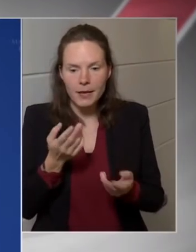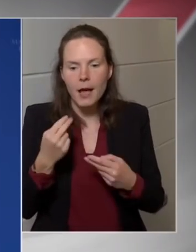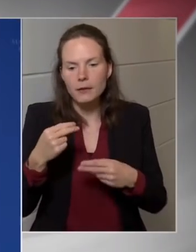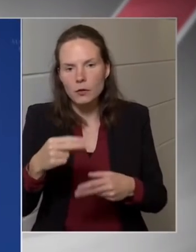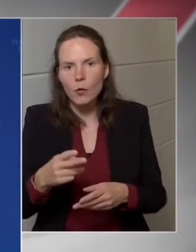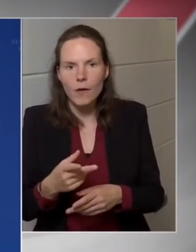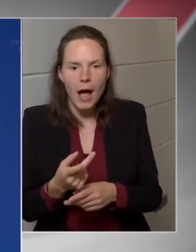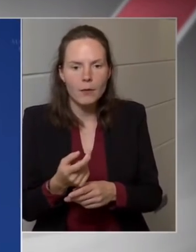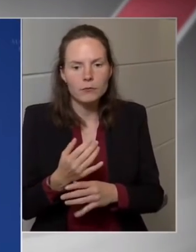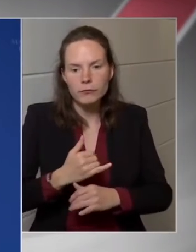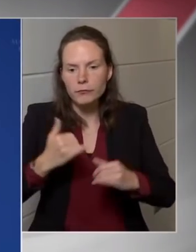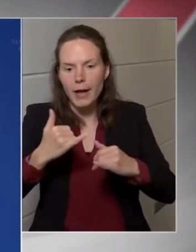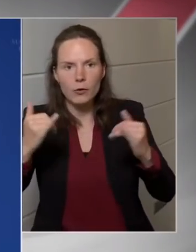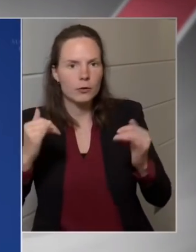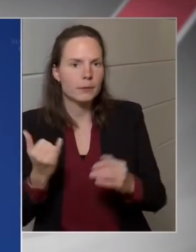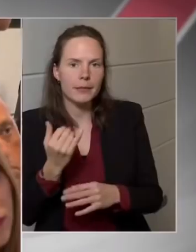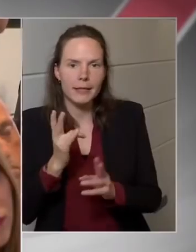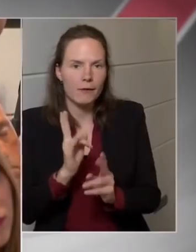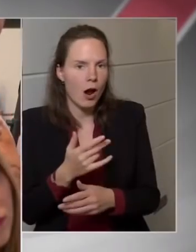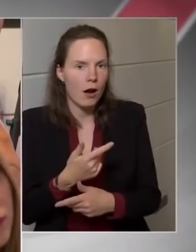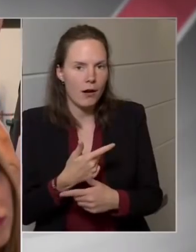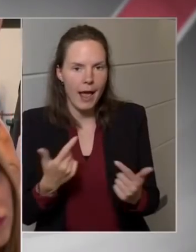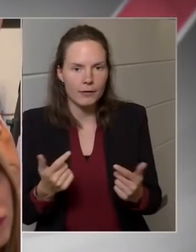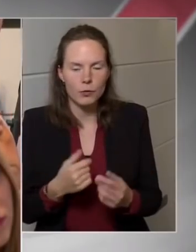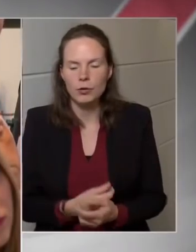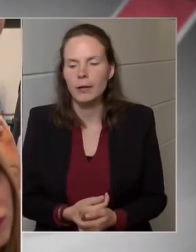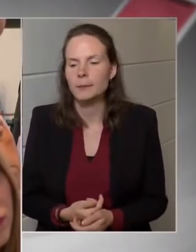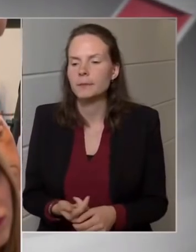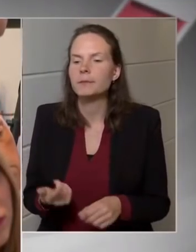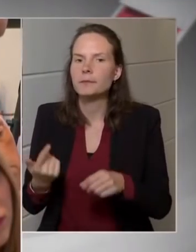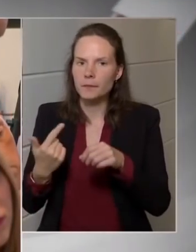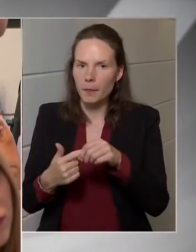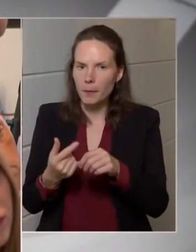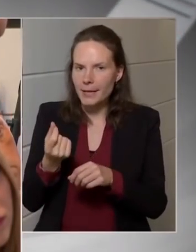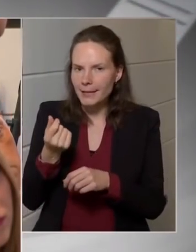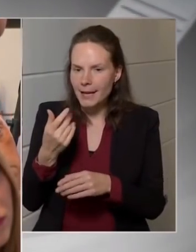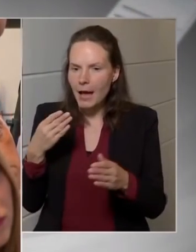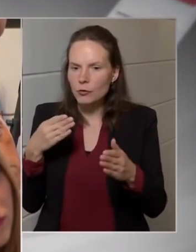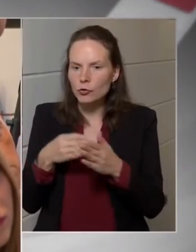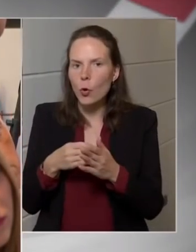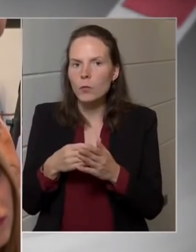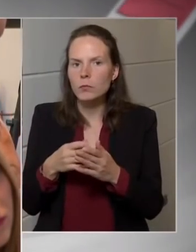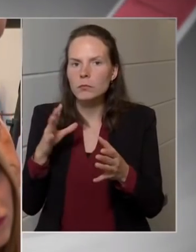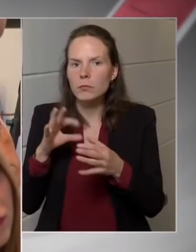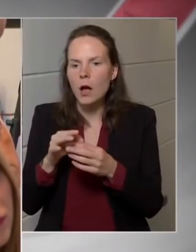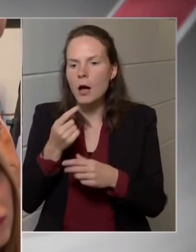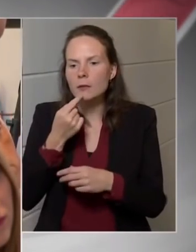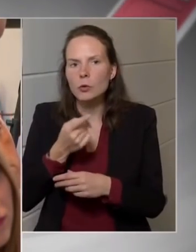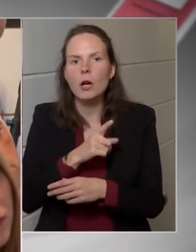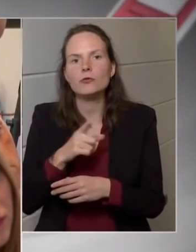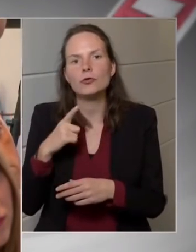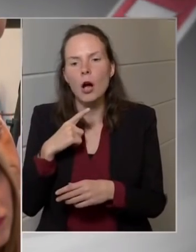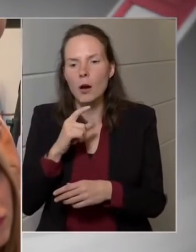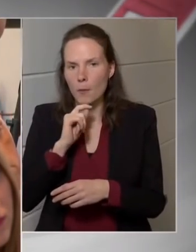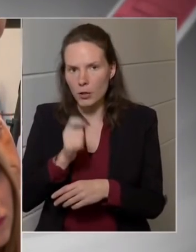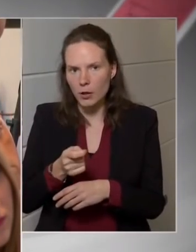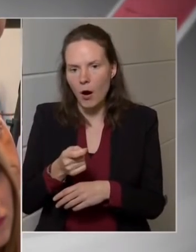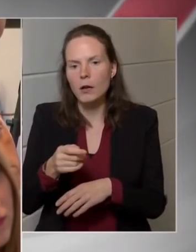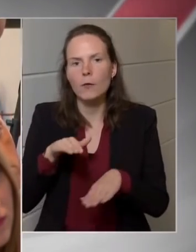javulni mindig van lehetőség. A benzinás stopp, ugye azt mondta, hogy csak magyar forgalmival lehet majd holnaptól